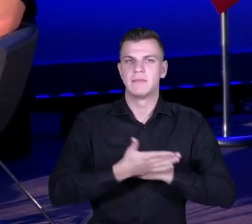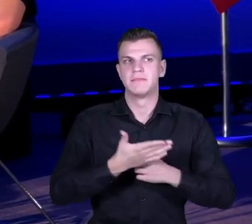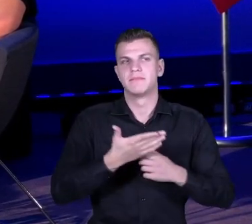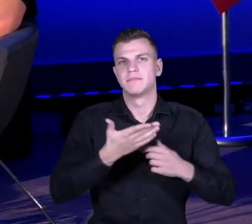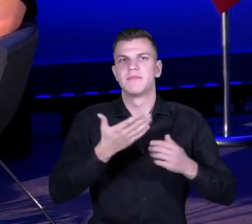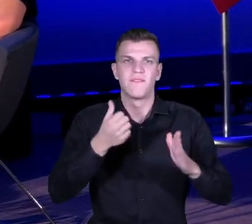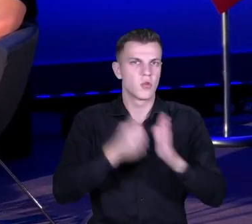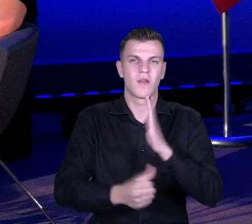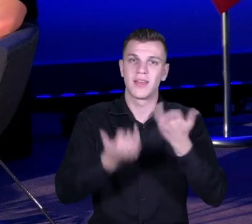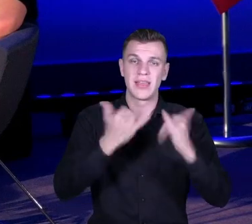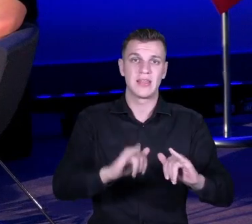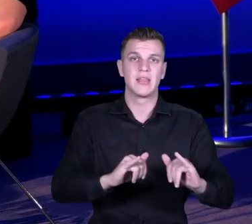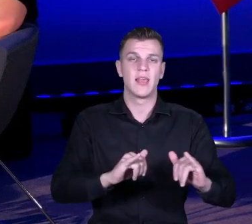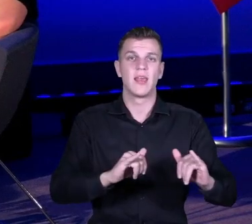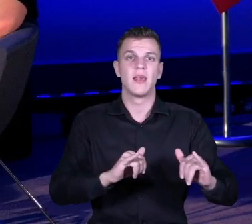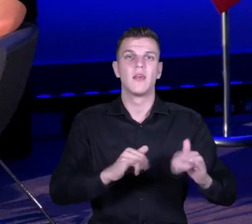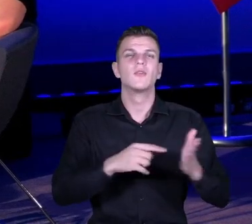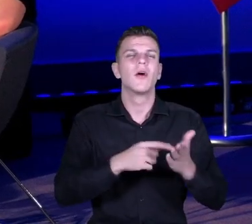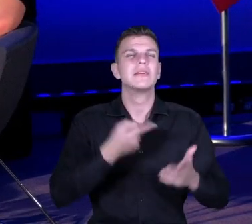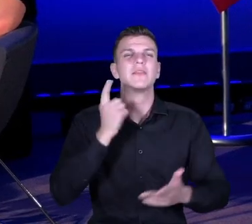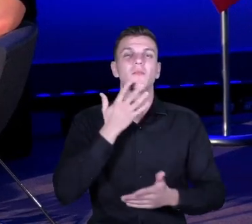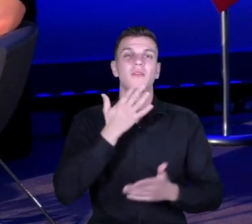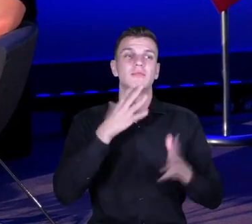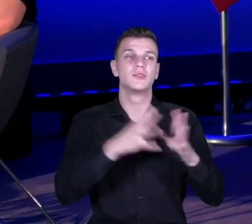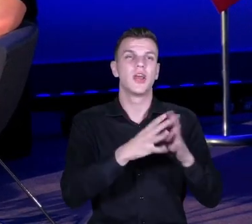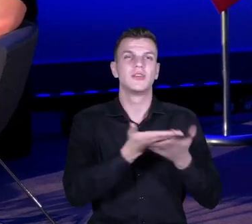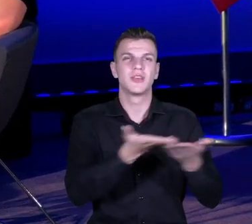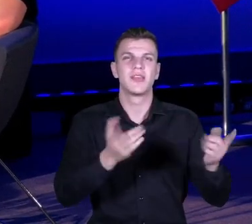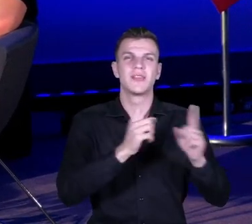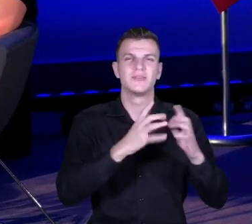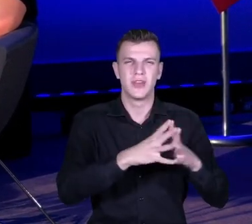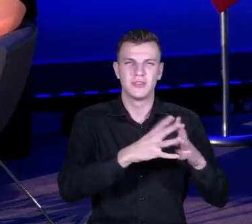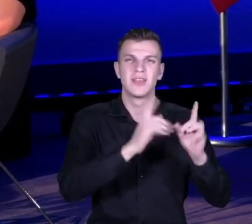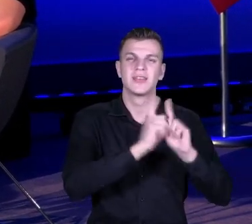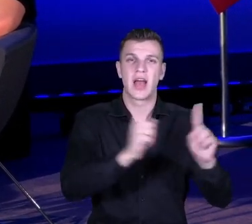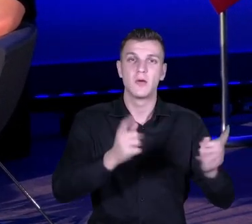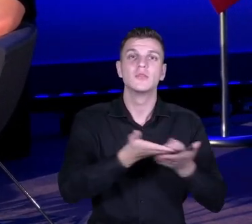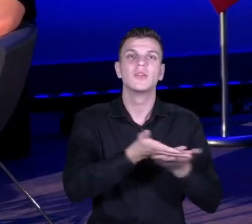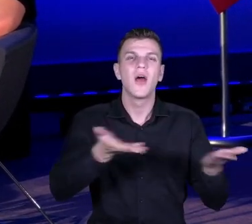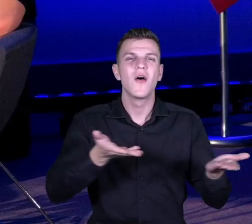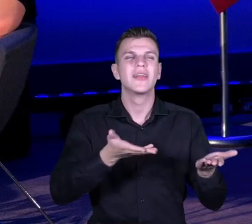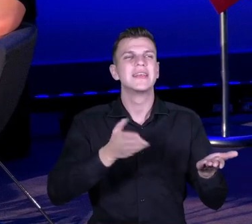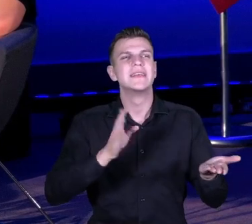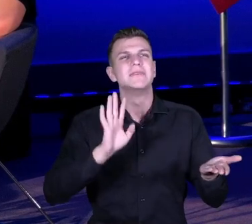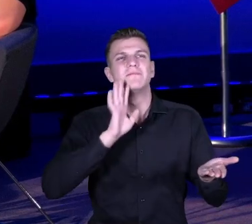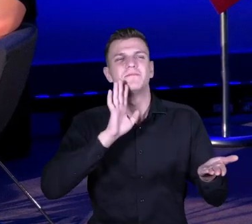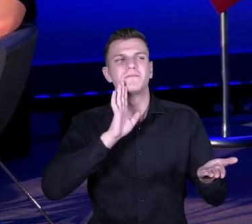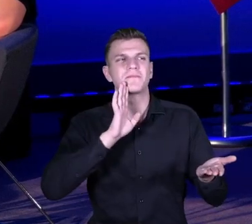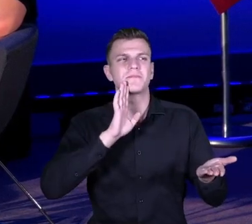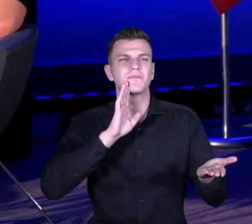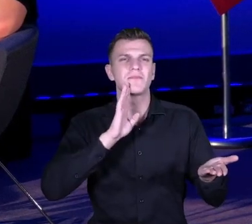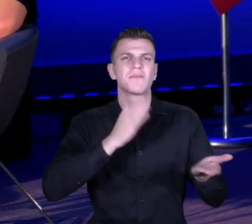o którym już wspomniałem, że ta dziesiątka nauczycieli to są ludzie, którzy są przebieżnikowani